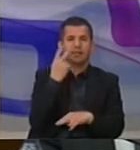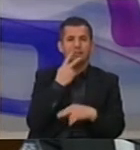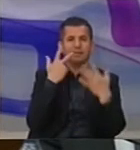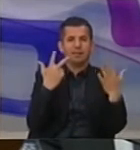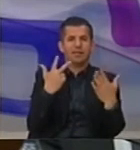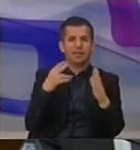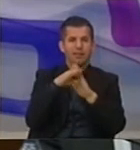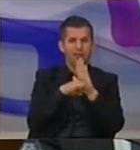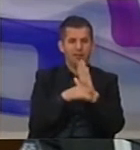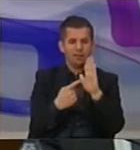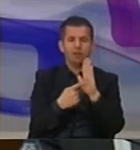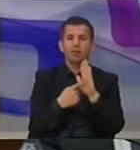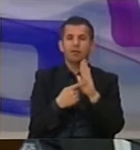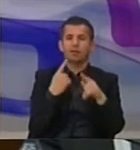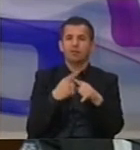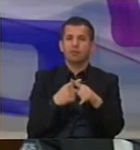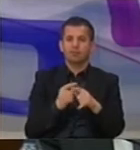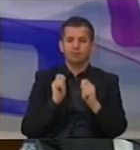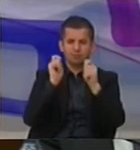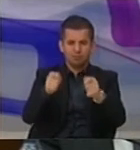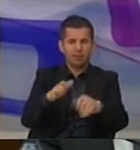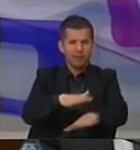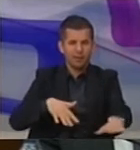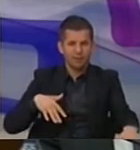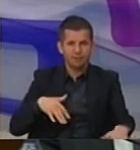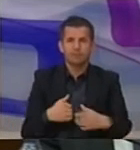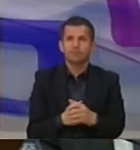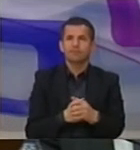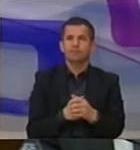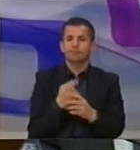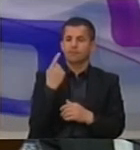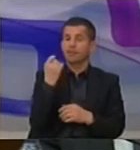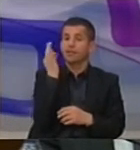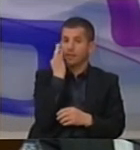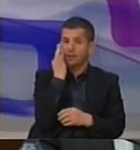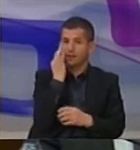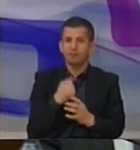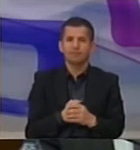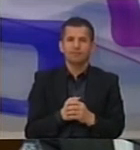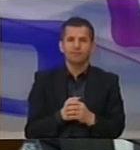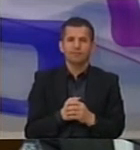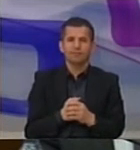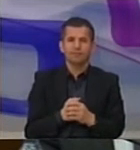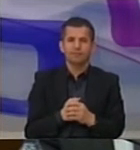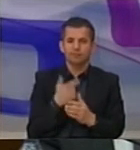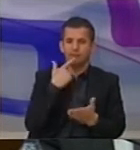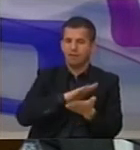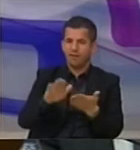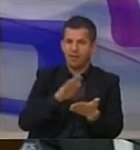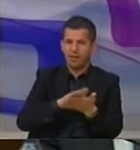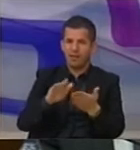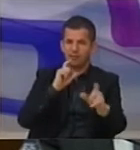të dhe kasilë e jënë përcëdur për në kuvendë, pra për vetëm një qënditë. është bërë falja e borgjeve,